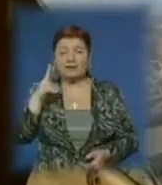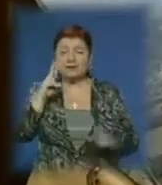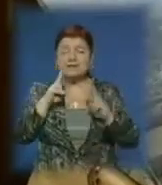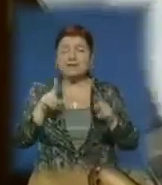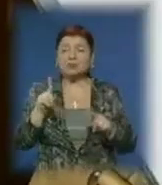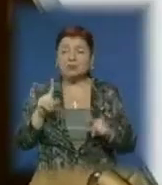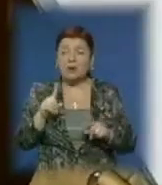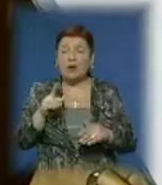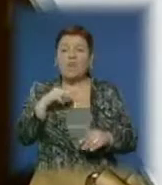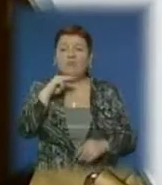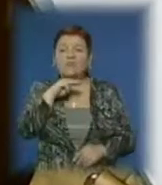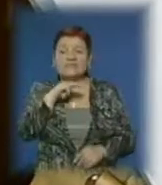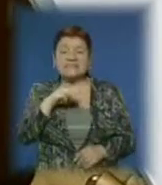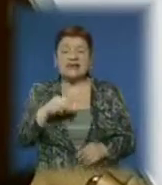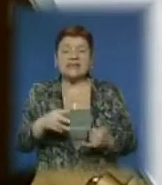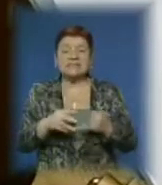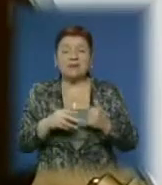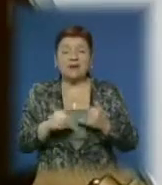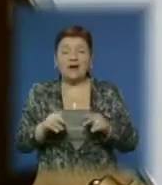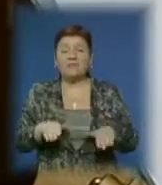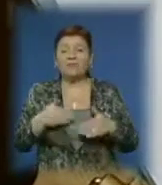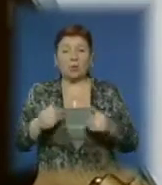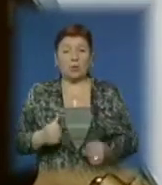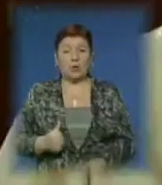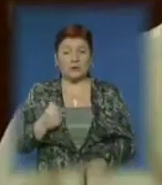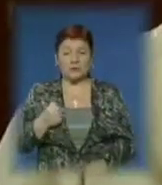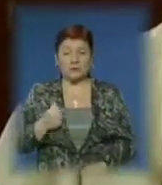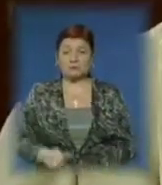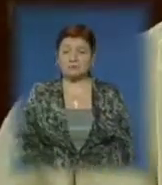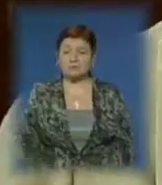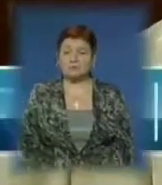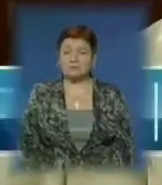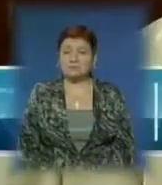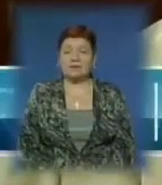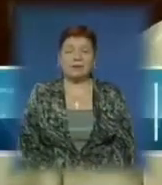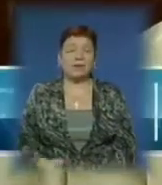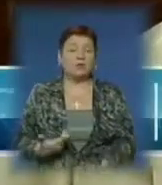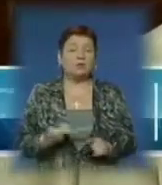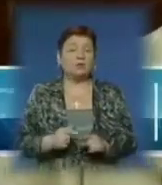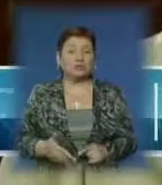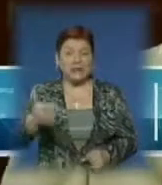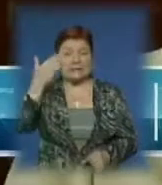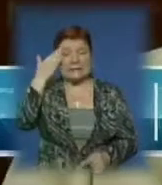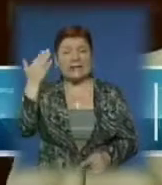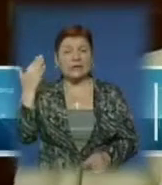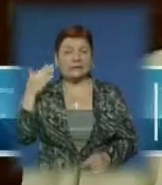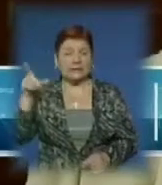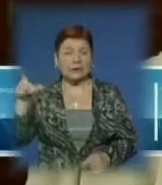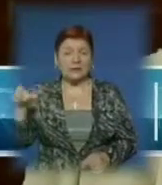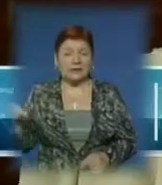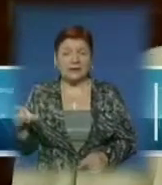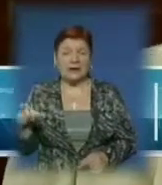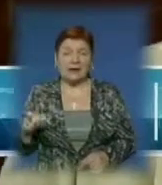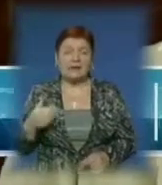видатного професора земляка відгукується з гордістю. Дуже талановита людина, ми захоплювалися його